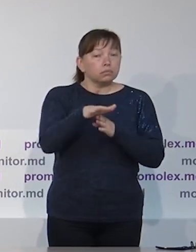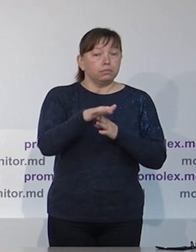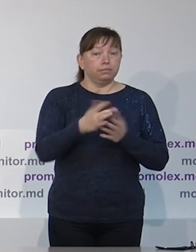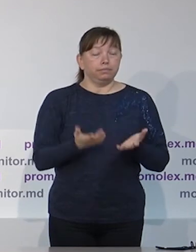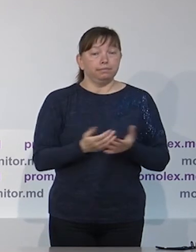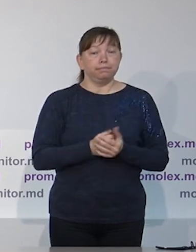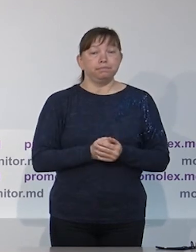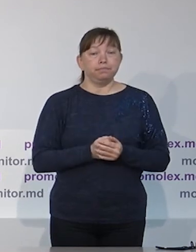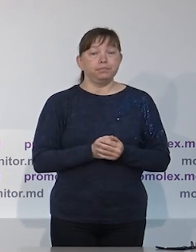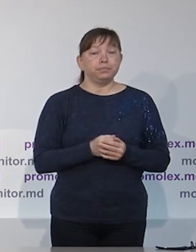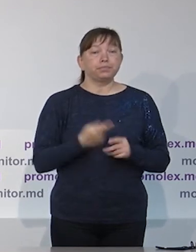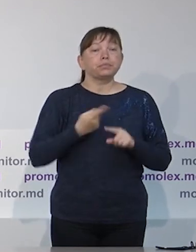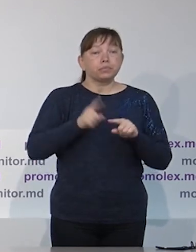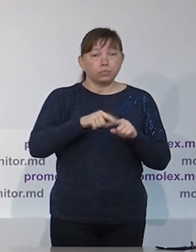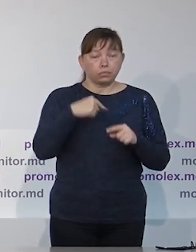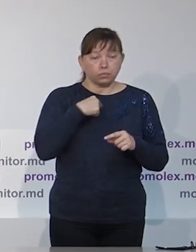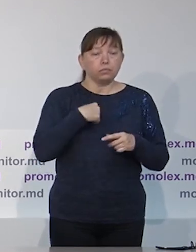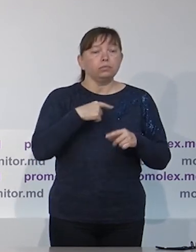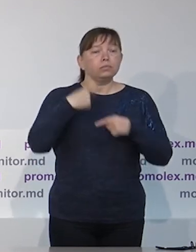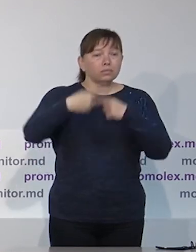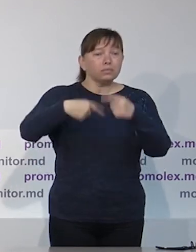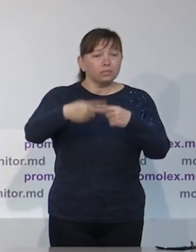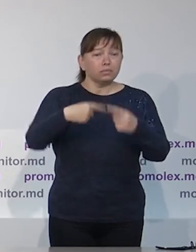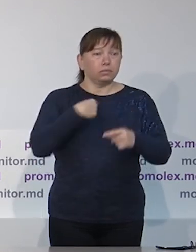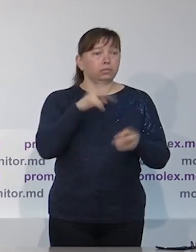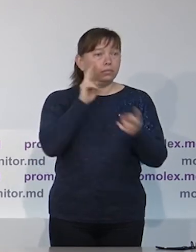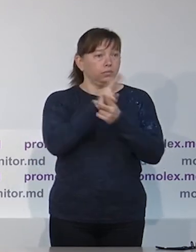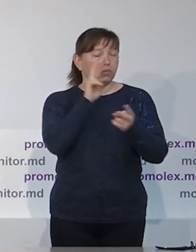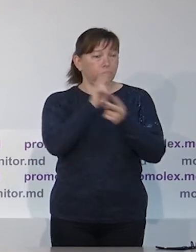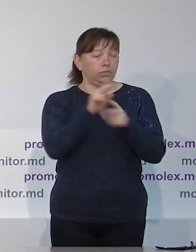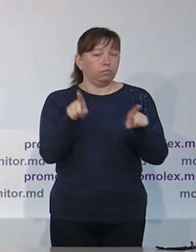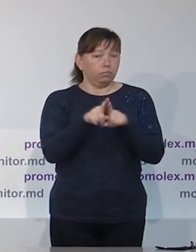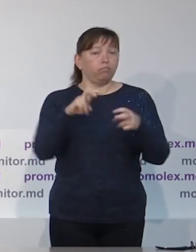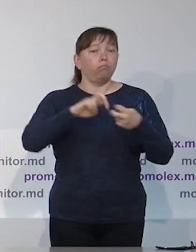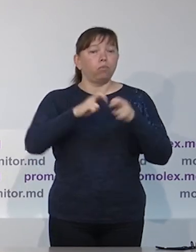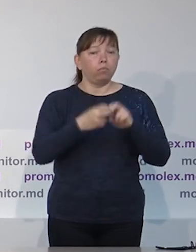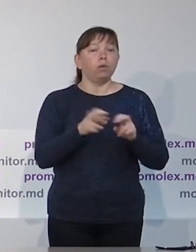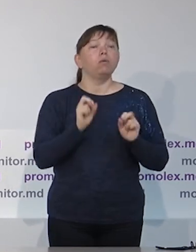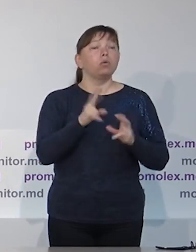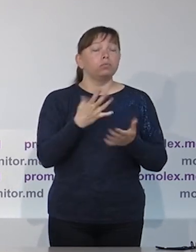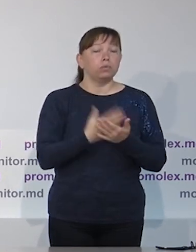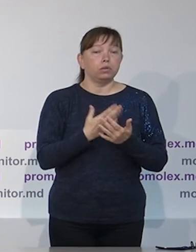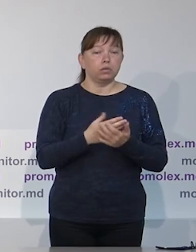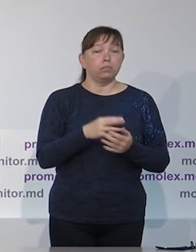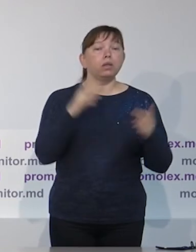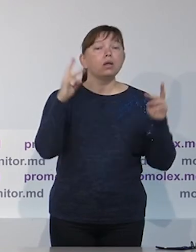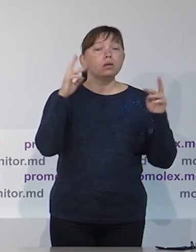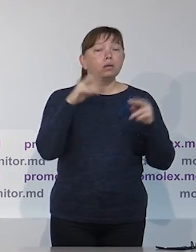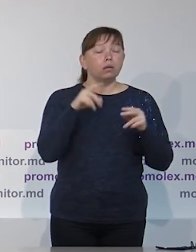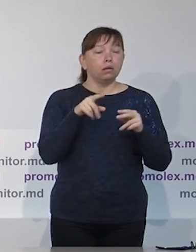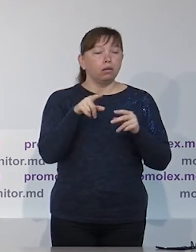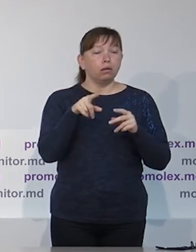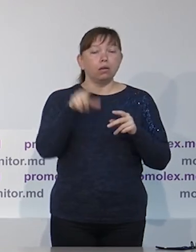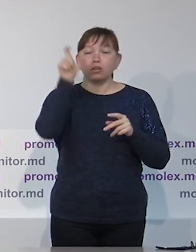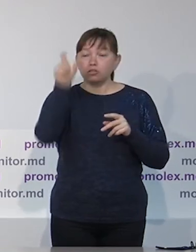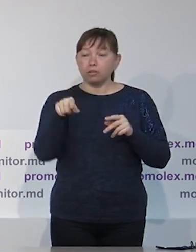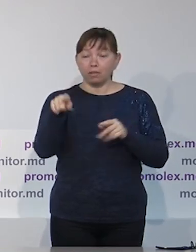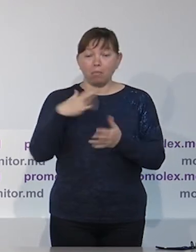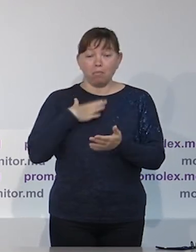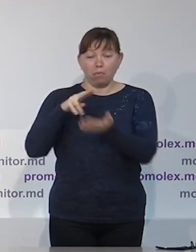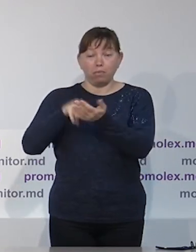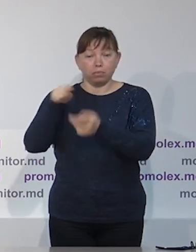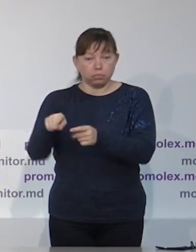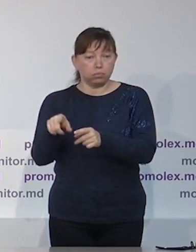результатам предыдущих отчетов те проблемы, уже классические проблемы, которые мы встречаем в